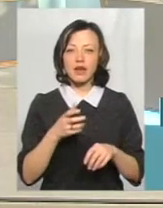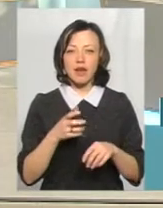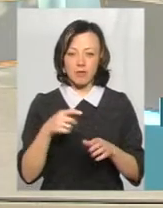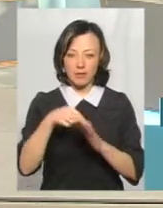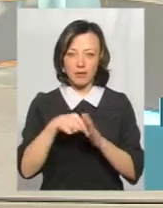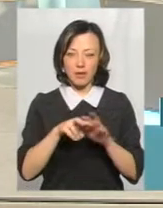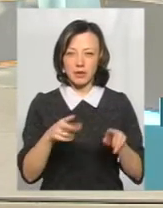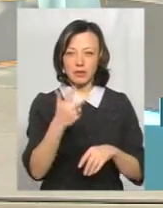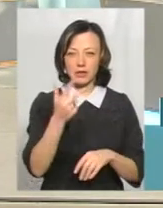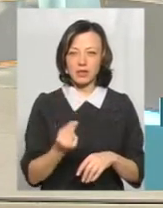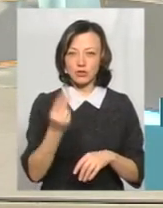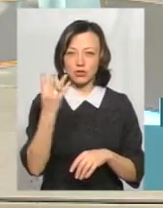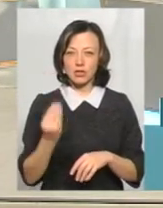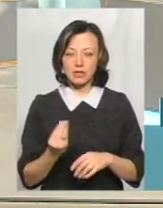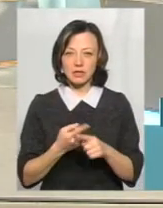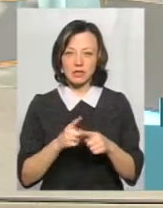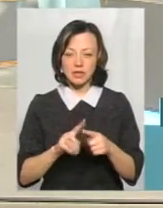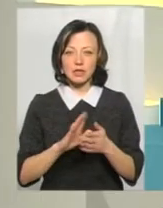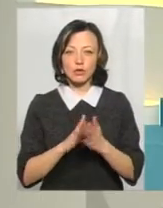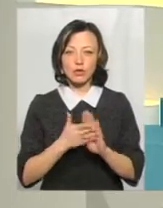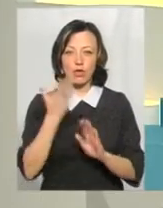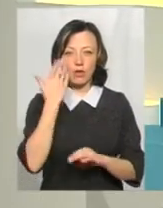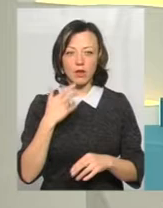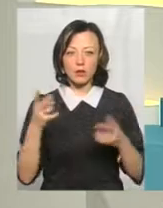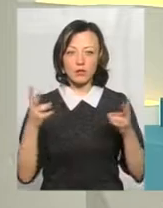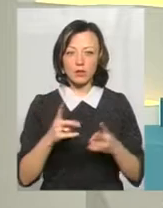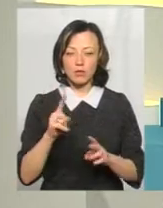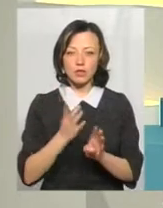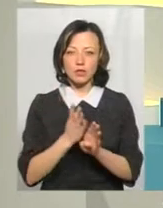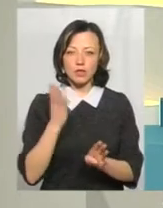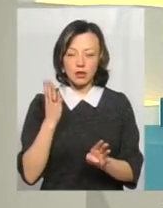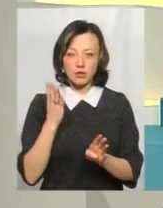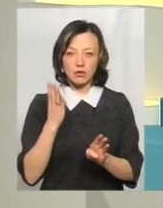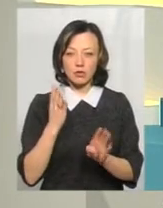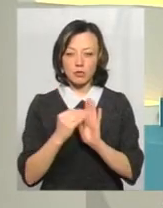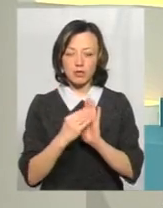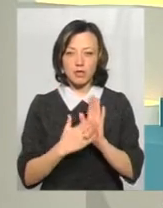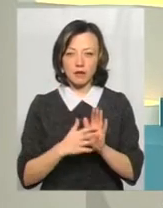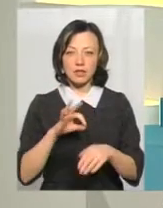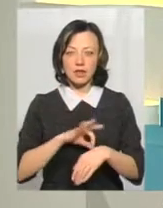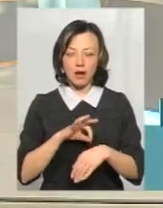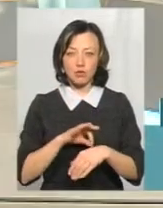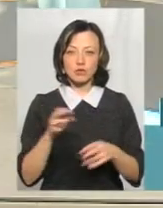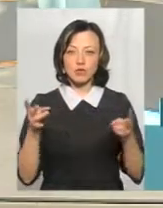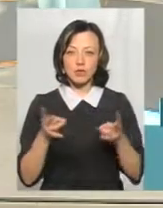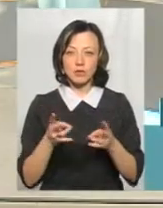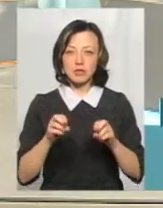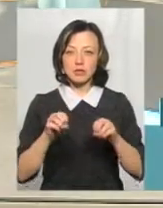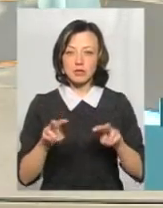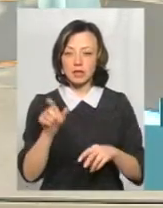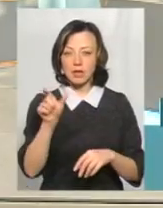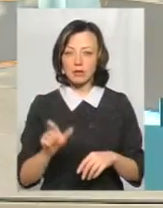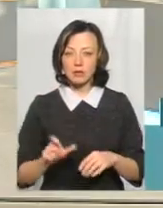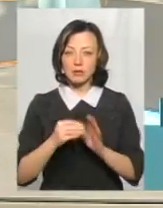напротязі 3-4 днів. Це та ситуація, коли необхідно в першу чергу поставити сам діагноз, так? Діагноз. Коли потрібно спеціалісту